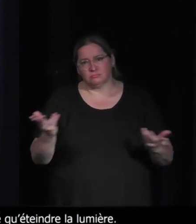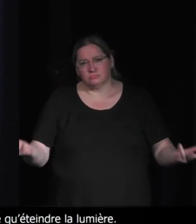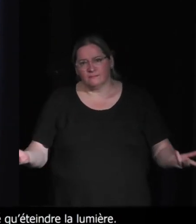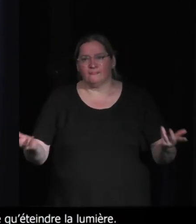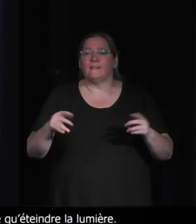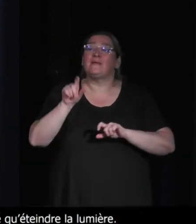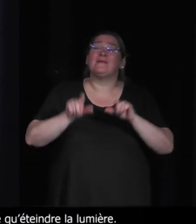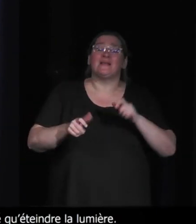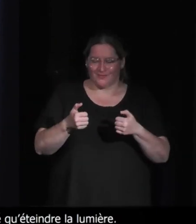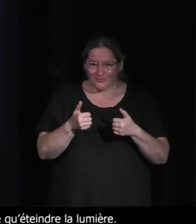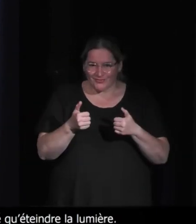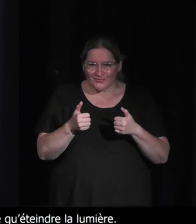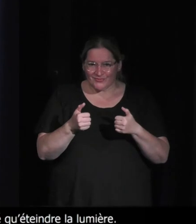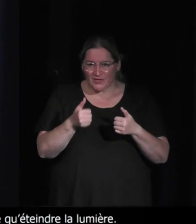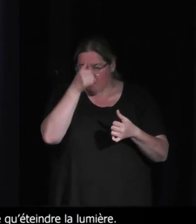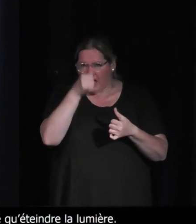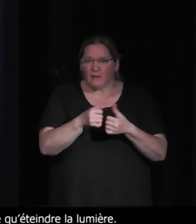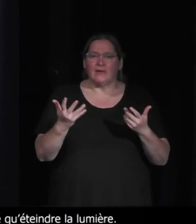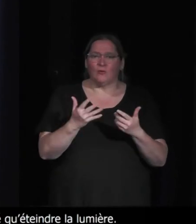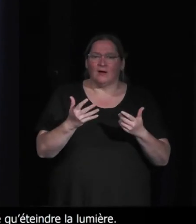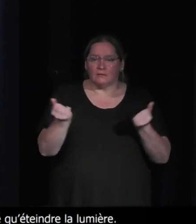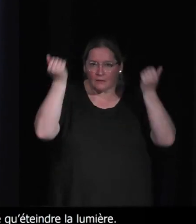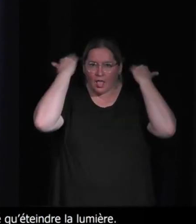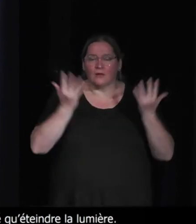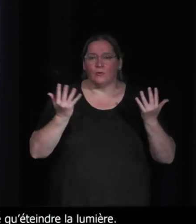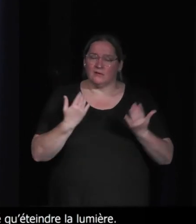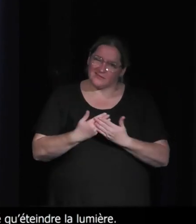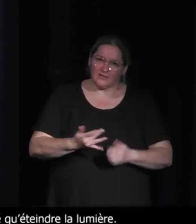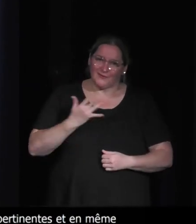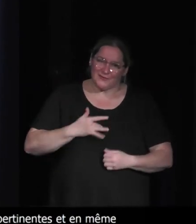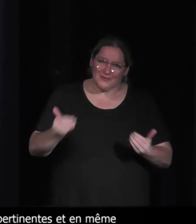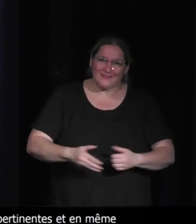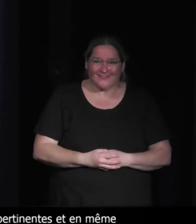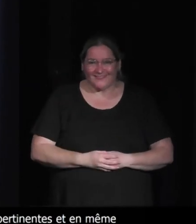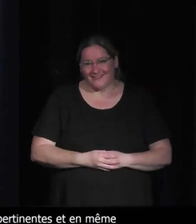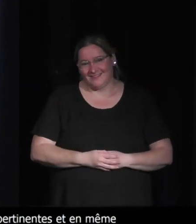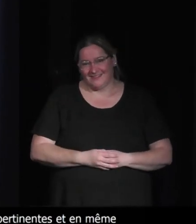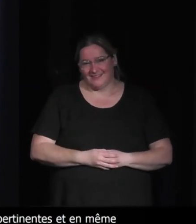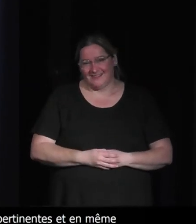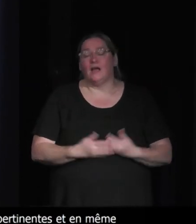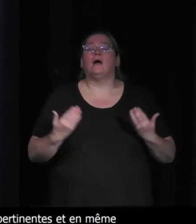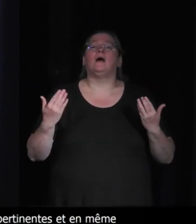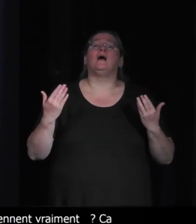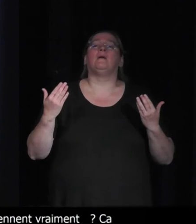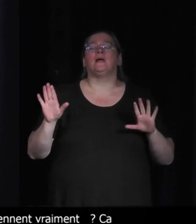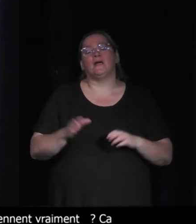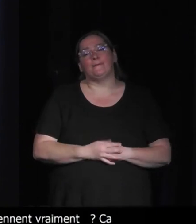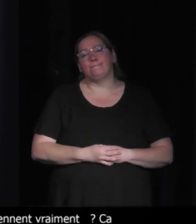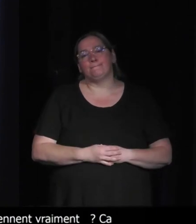enfin, qu'est-ce que les gens en retiennent vraiment ? Ça peut poser un petit peu la question. En tout cas, perdre que les designers soient mieux renseignés pour